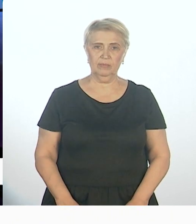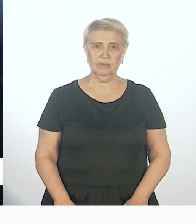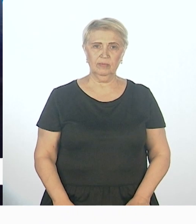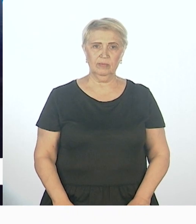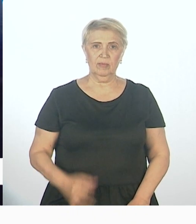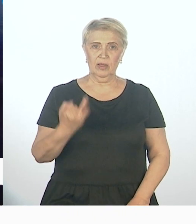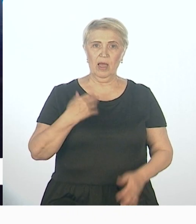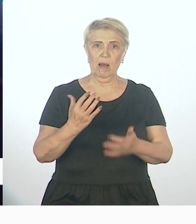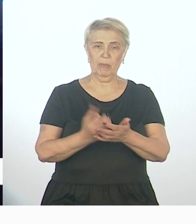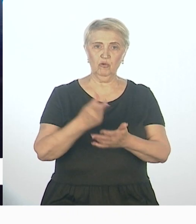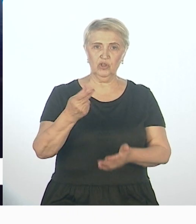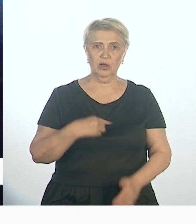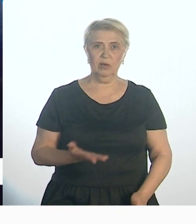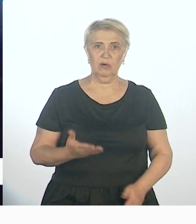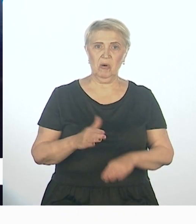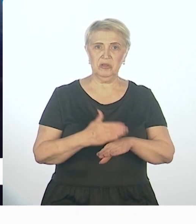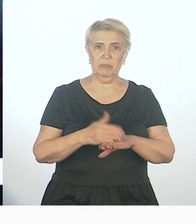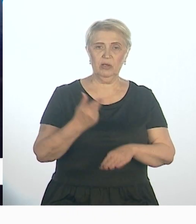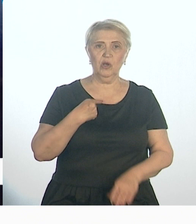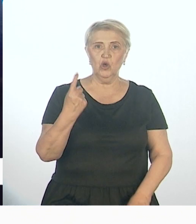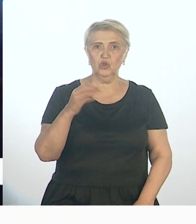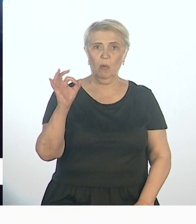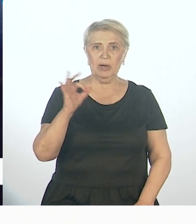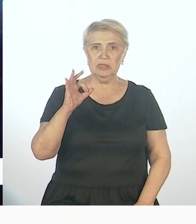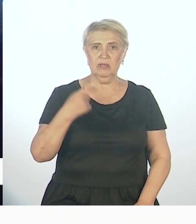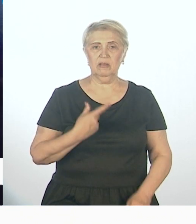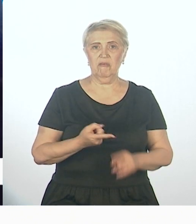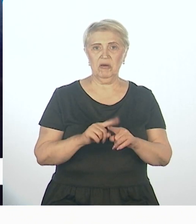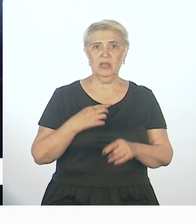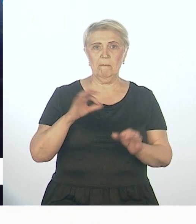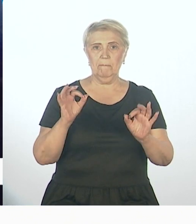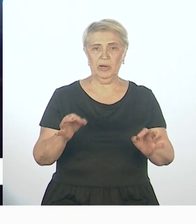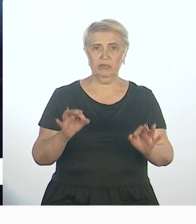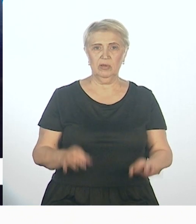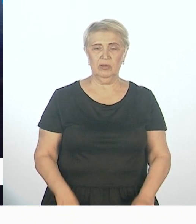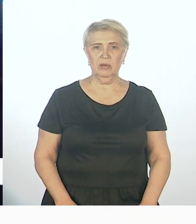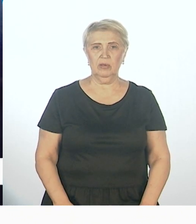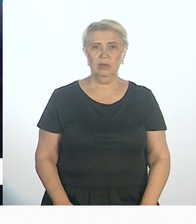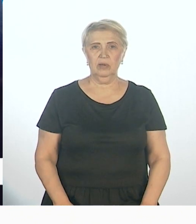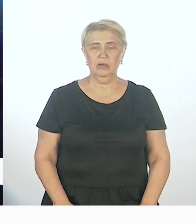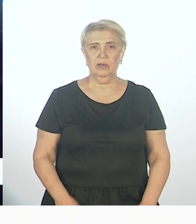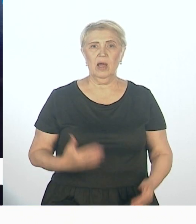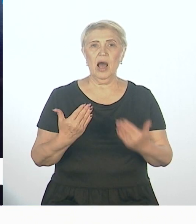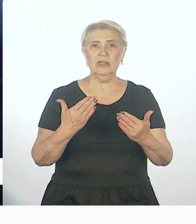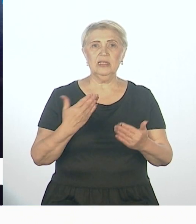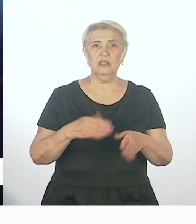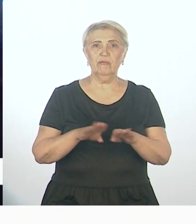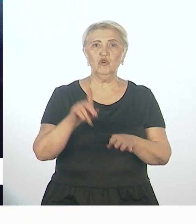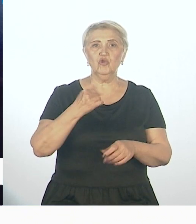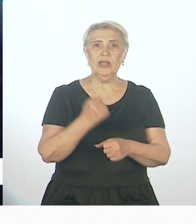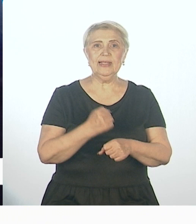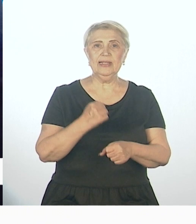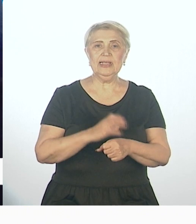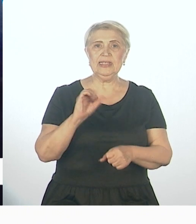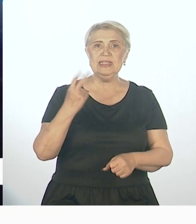И получив одобрение, говорит, стопроцентное, правда. Это относительно того, что делается в социальной сфере, относительно